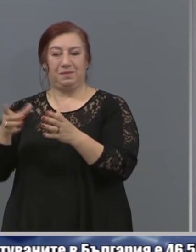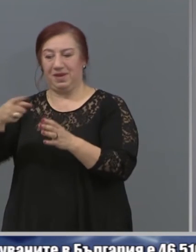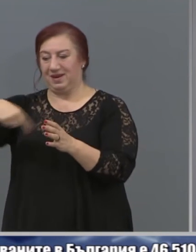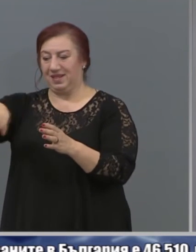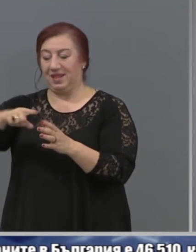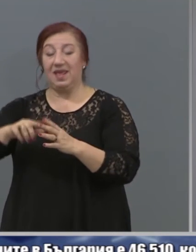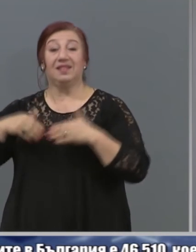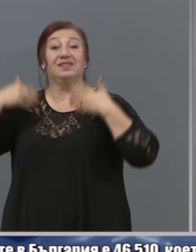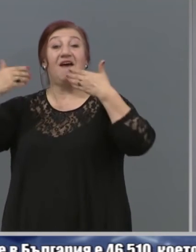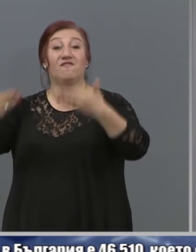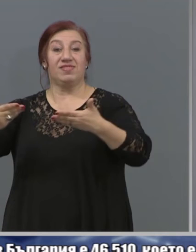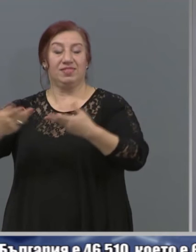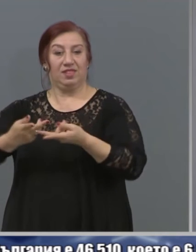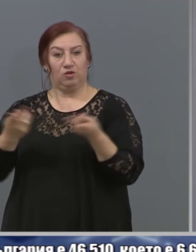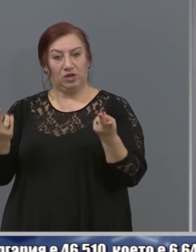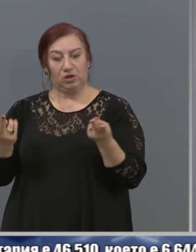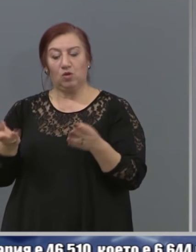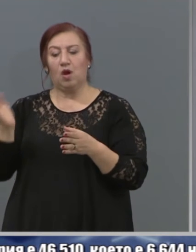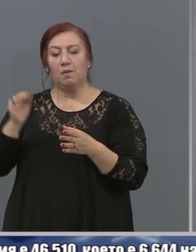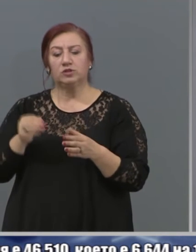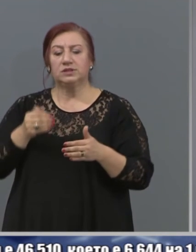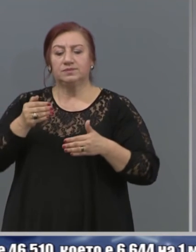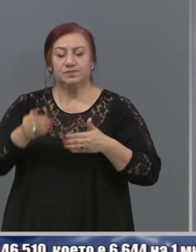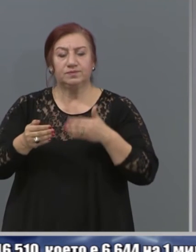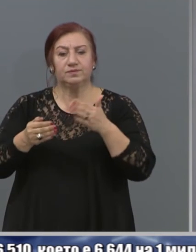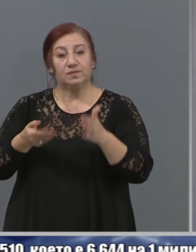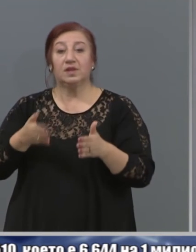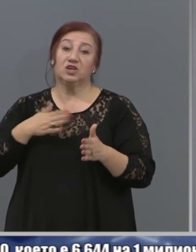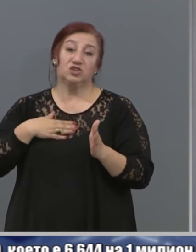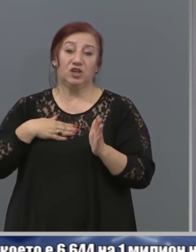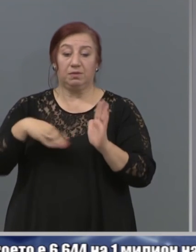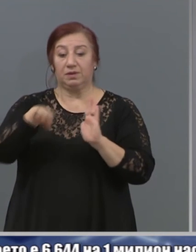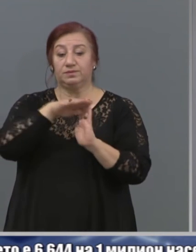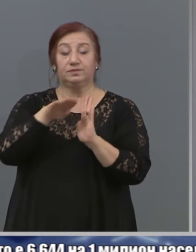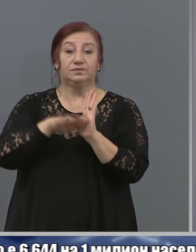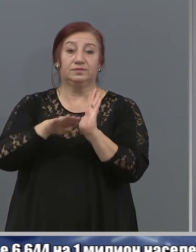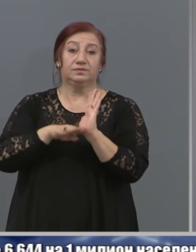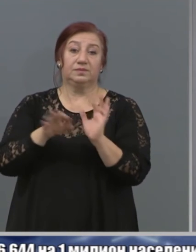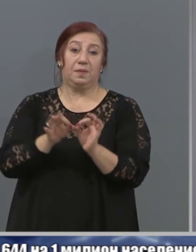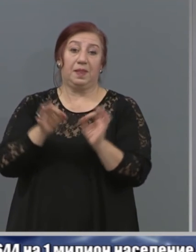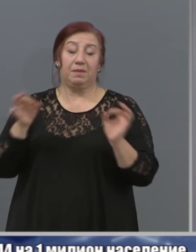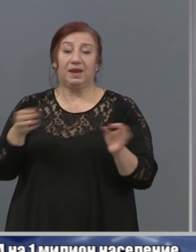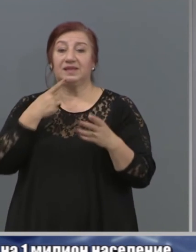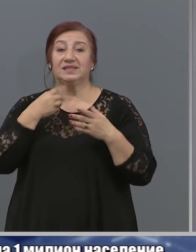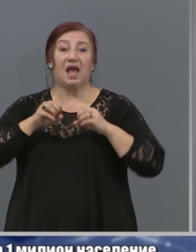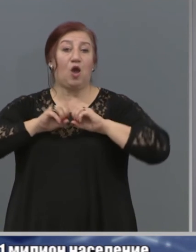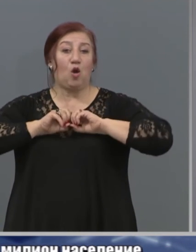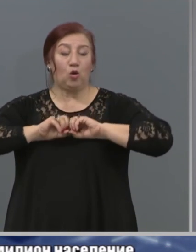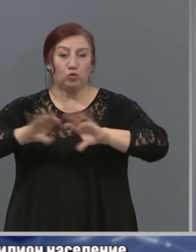На открито, а след това постепенно и с определени изисквания за отпускането на събирането.